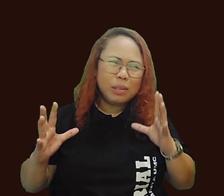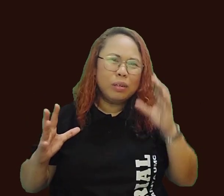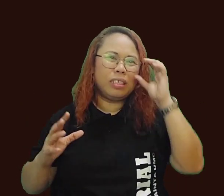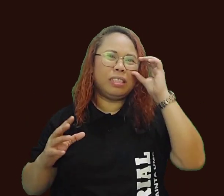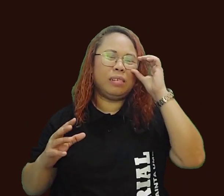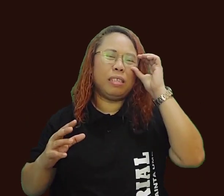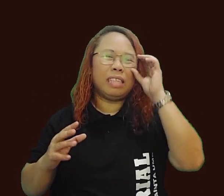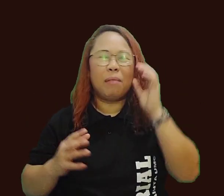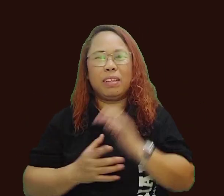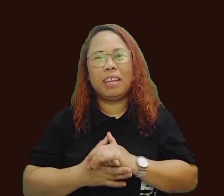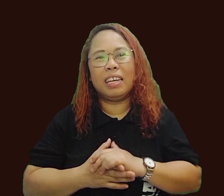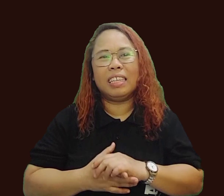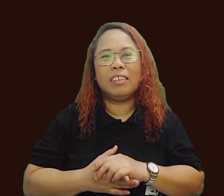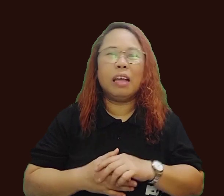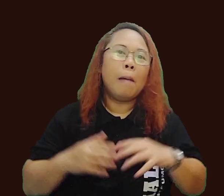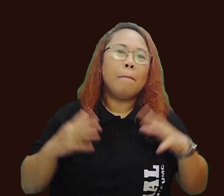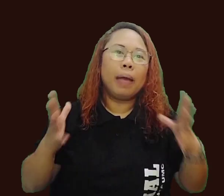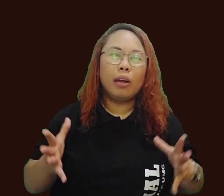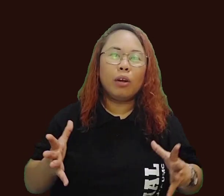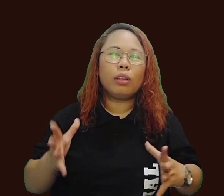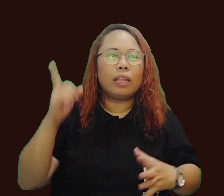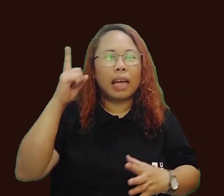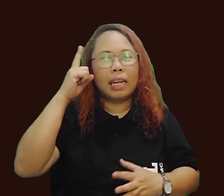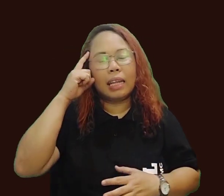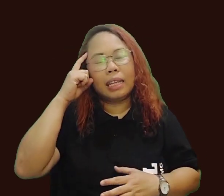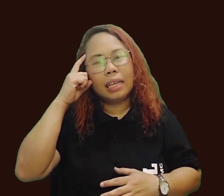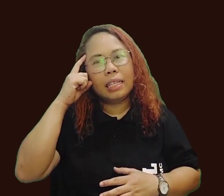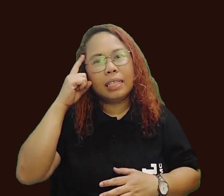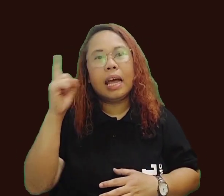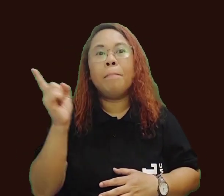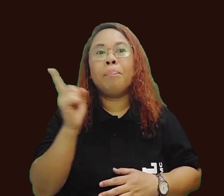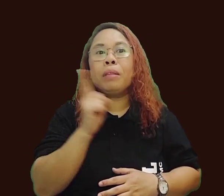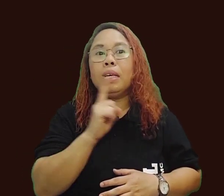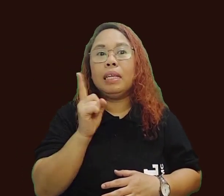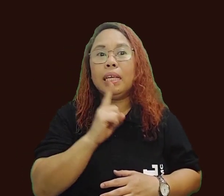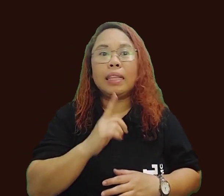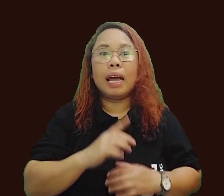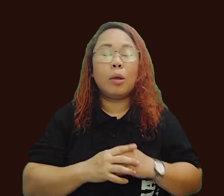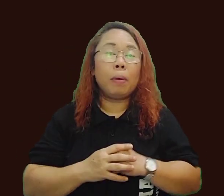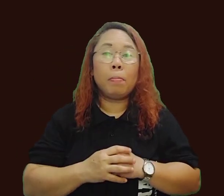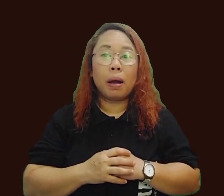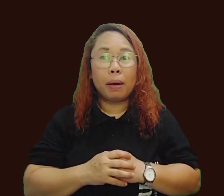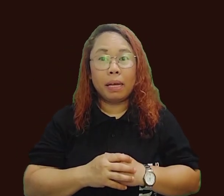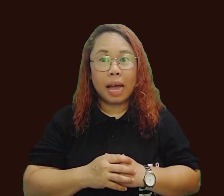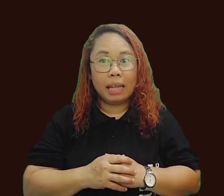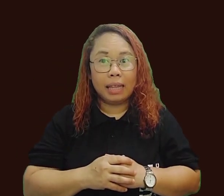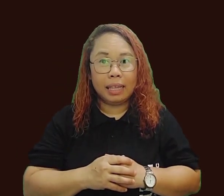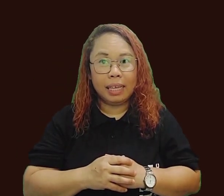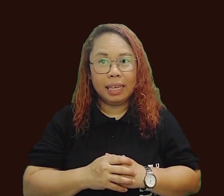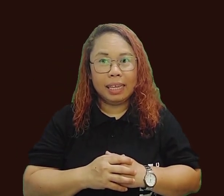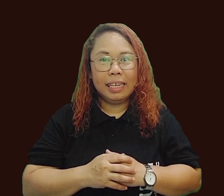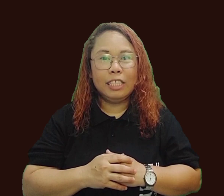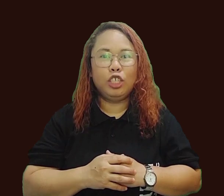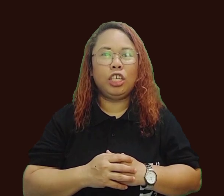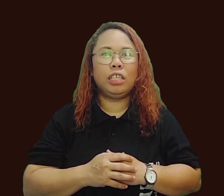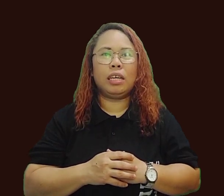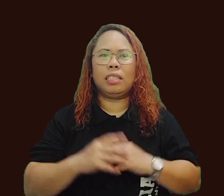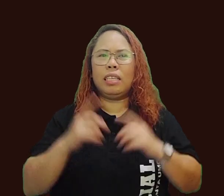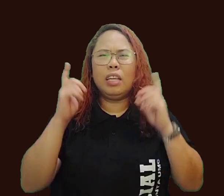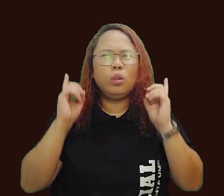Lazarus. Sabi nilang ganun. Pero, tandaan natin kids na, hindi tayo pababayaan ni